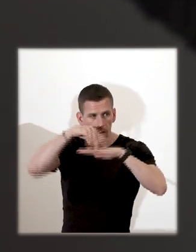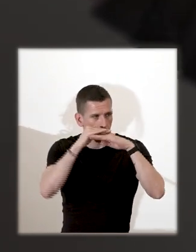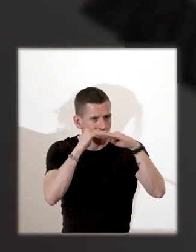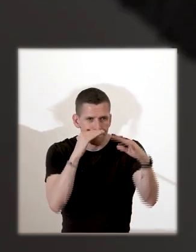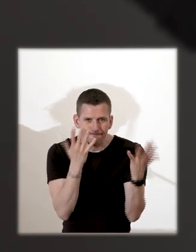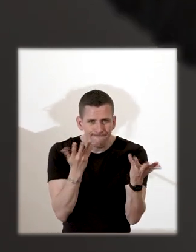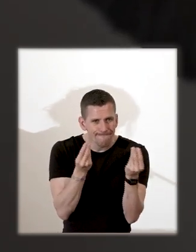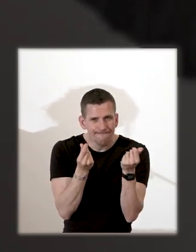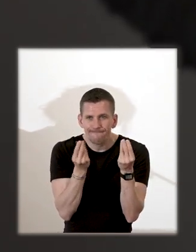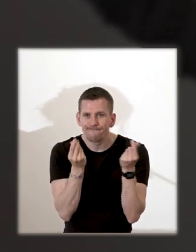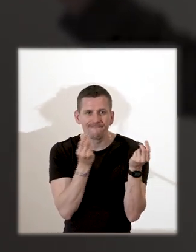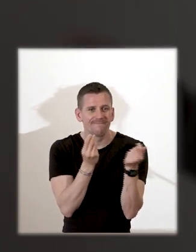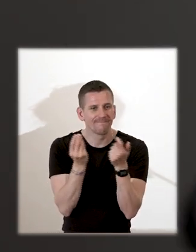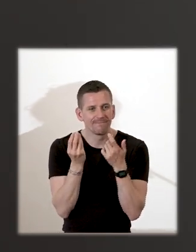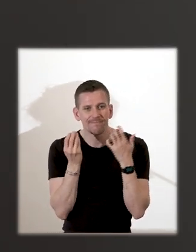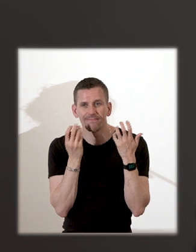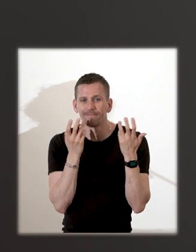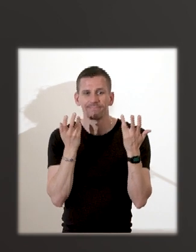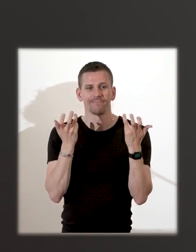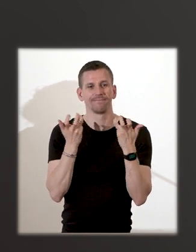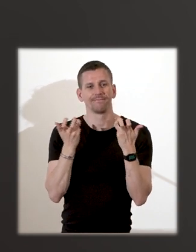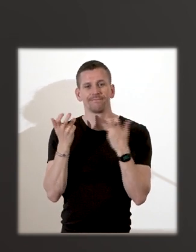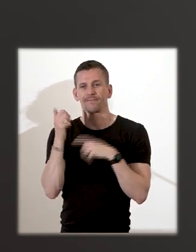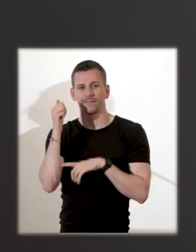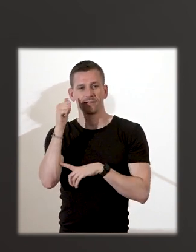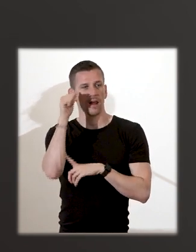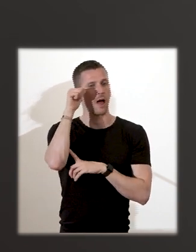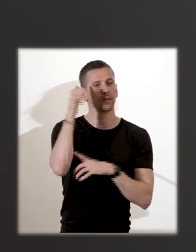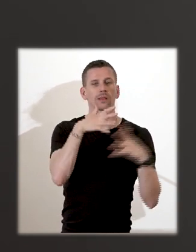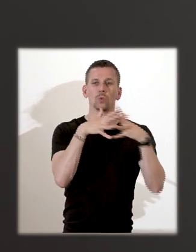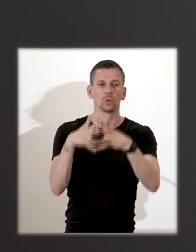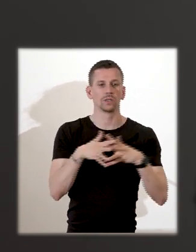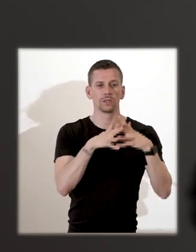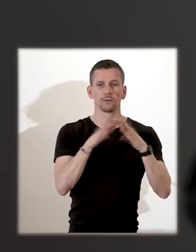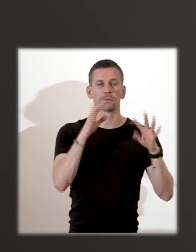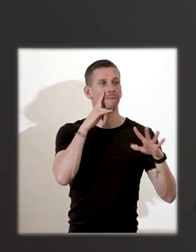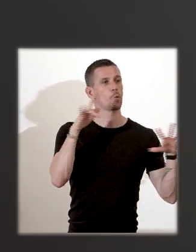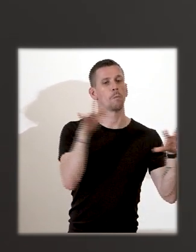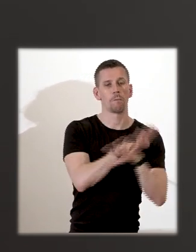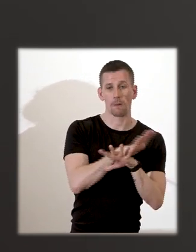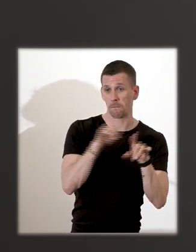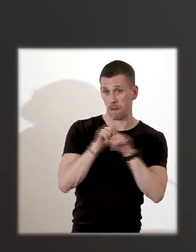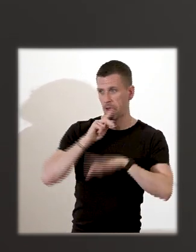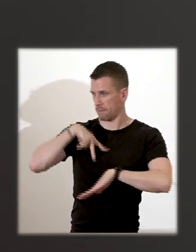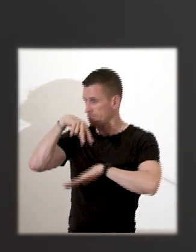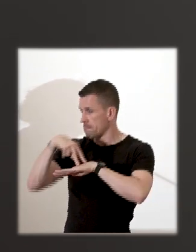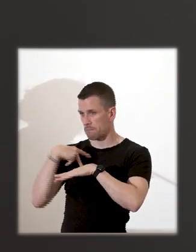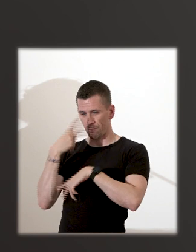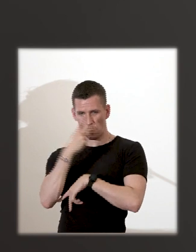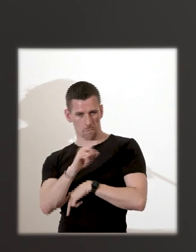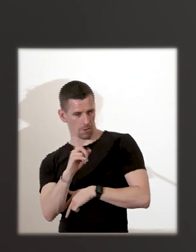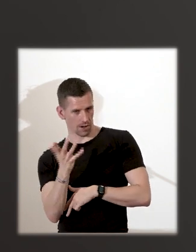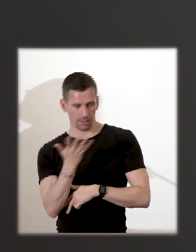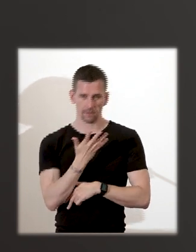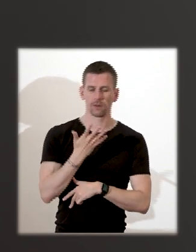on doit rentrer par cette espèce de corridor en forme d'éperon un peu étroit, qui est censé symboliser l'entrée dans